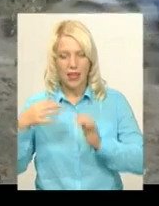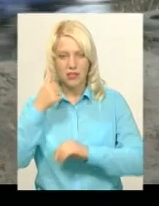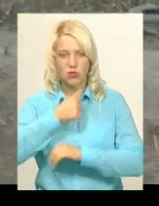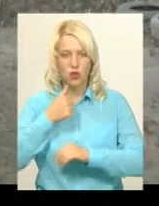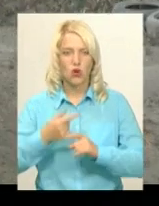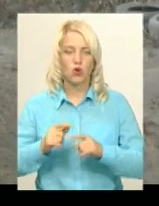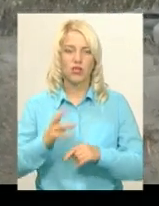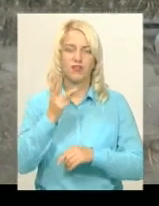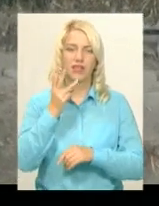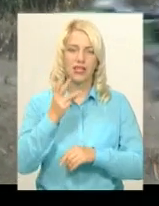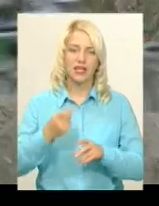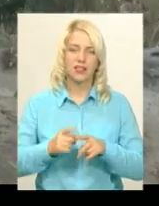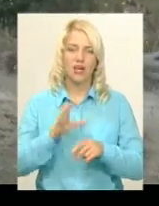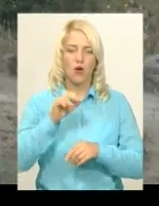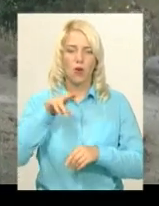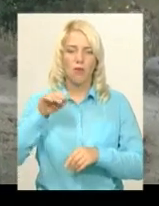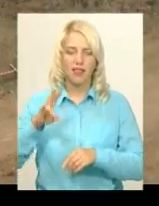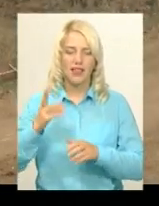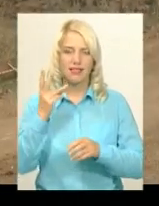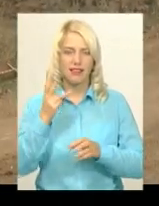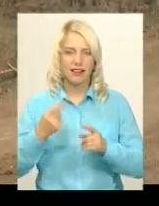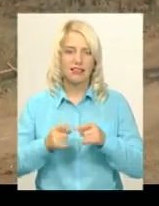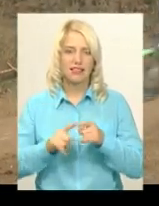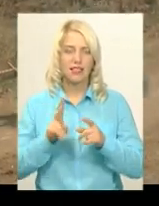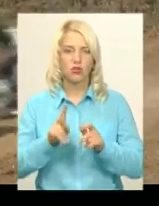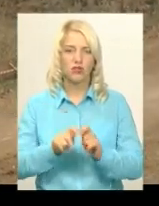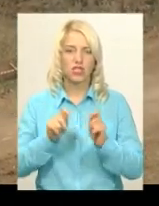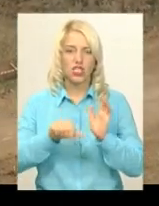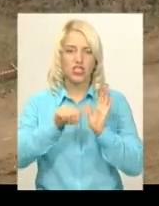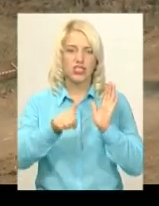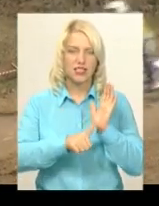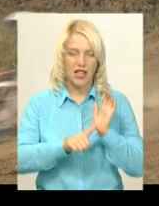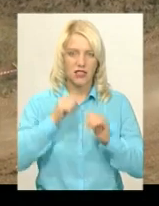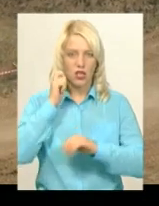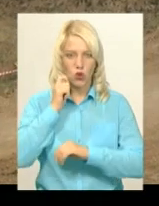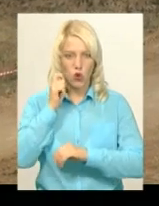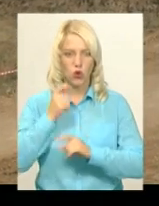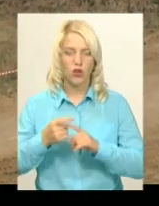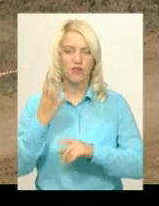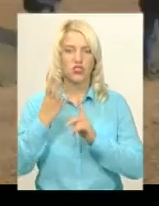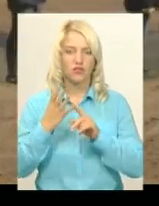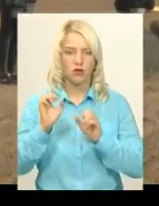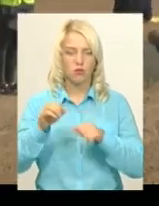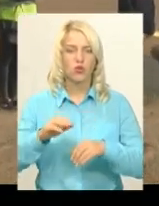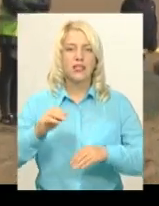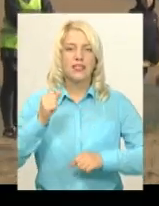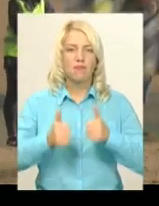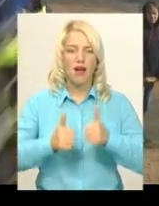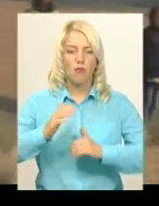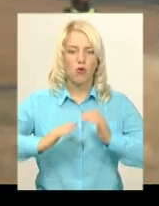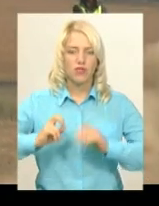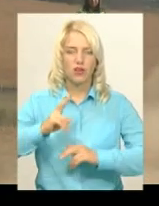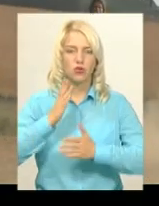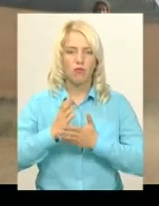сантиметрів. Третій клас – оупен, або ж відкритий, для гонщиків, котрим виповнилося 16. Четвертий – МІКС, в ньому можуть змагатися професіонали, котрі мають